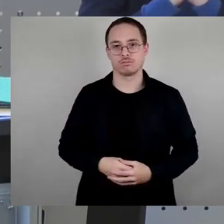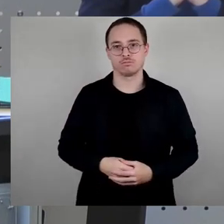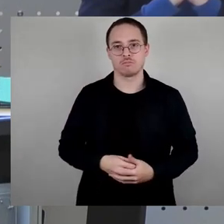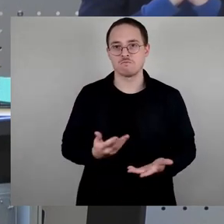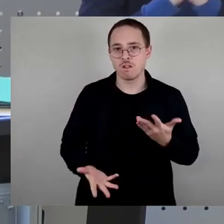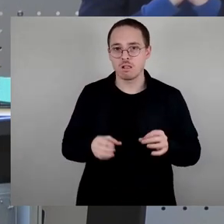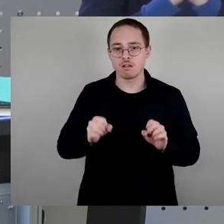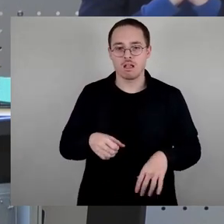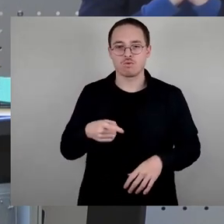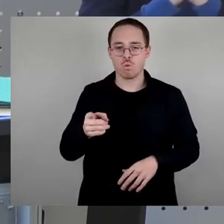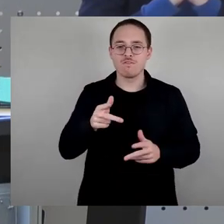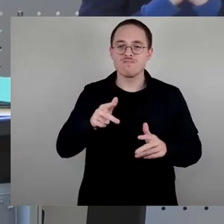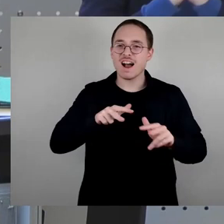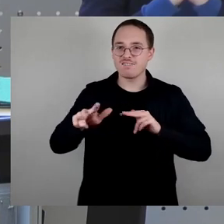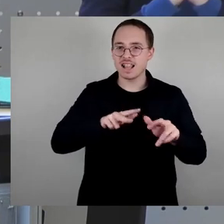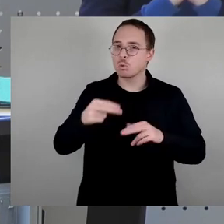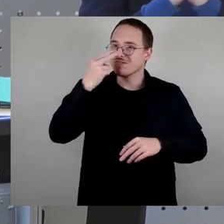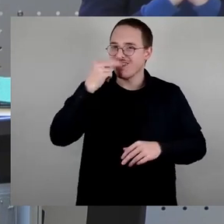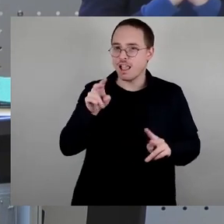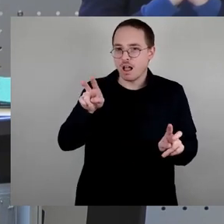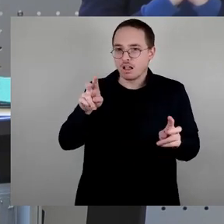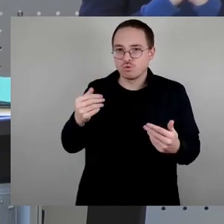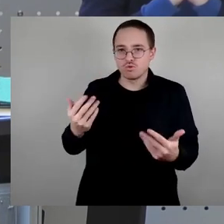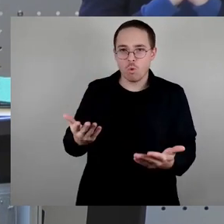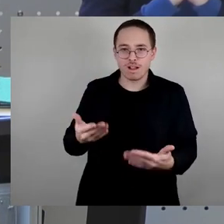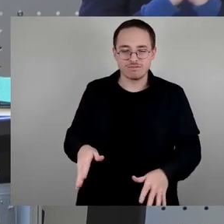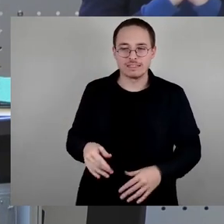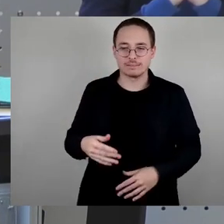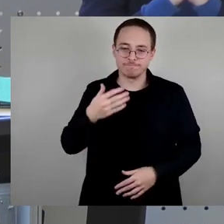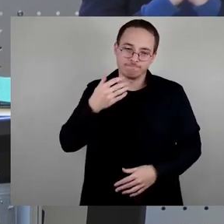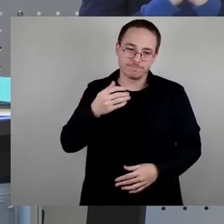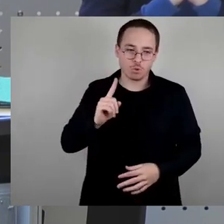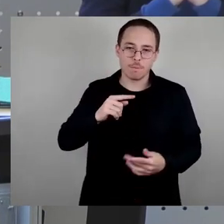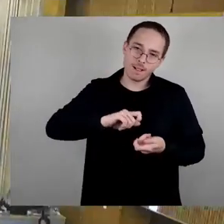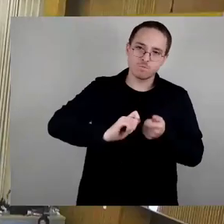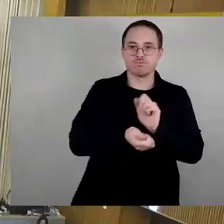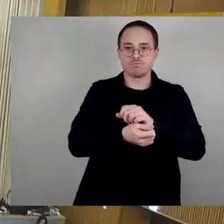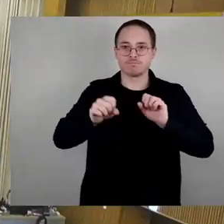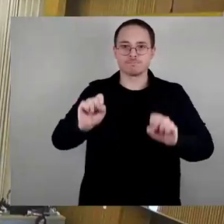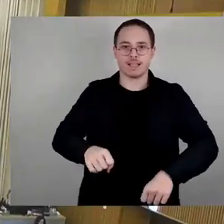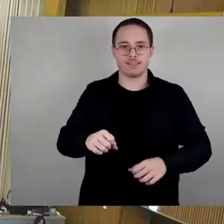dieser Verwaltungsfehler dort dann doch noch zu etwas Guten für unsere Stadt führen. Vielen Dank. Applaus